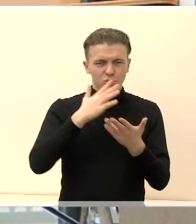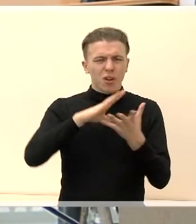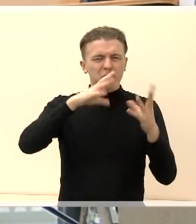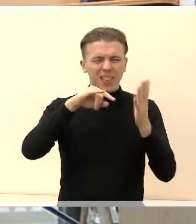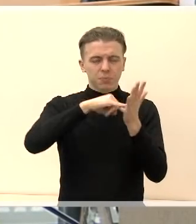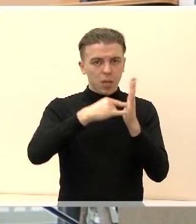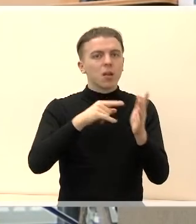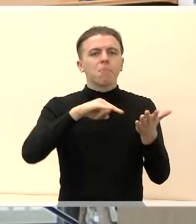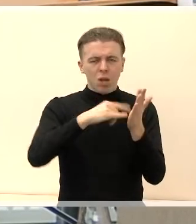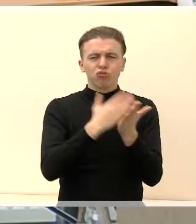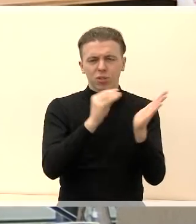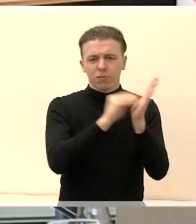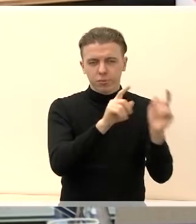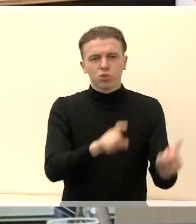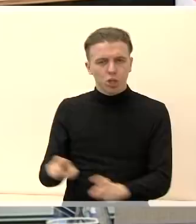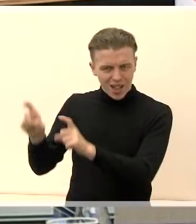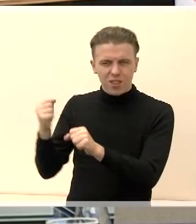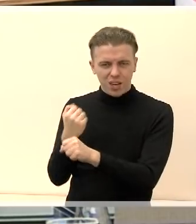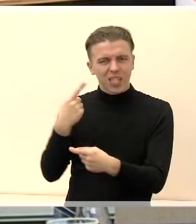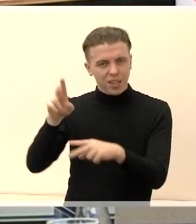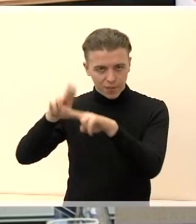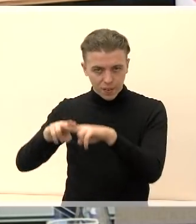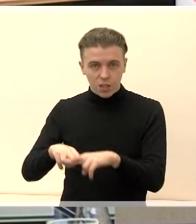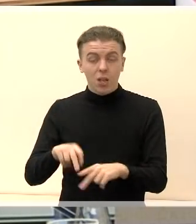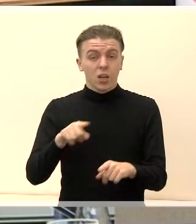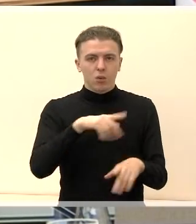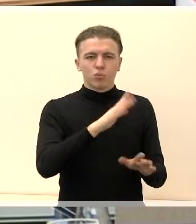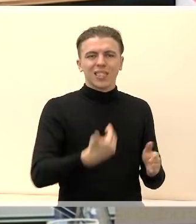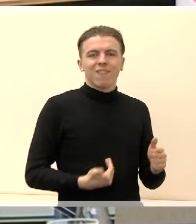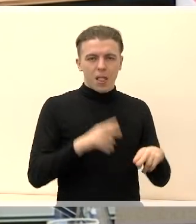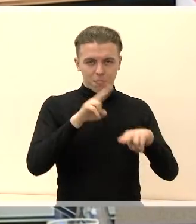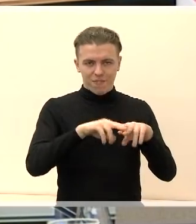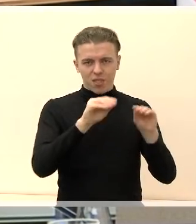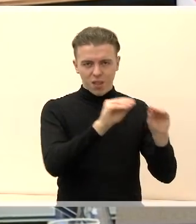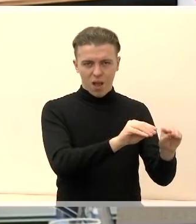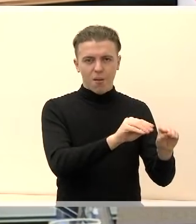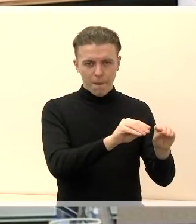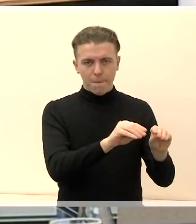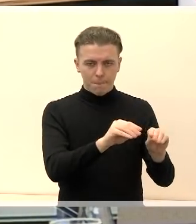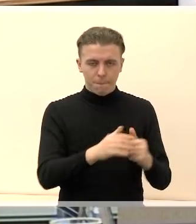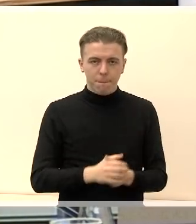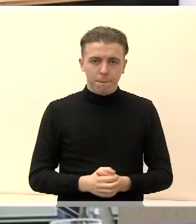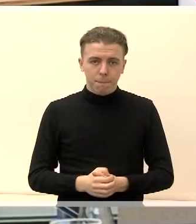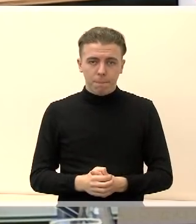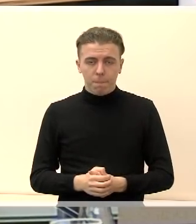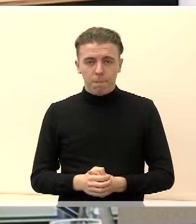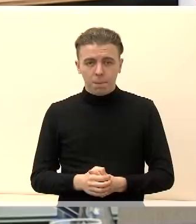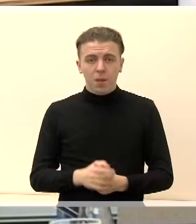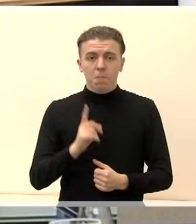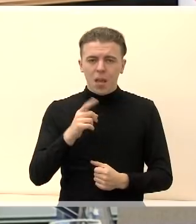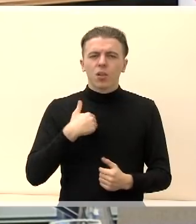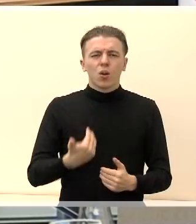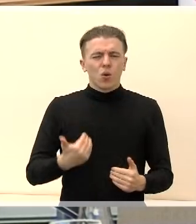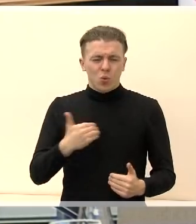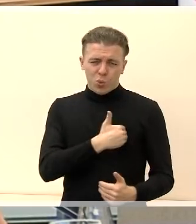planė iškelti. Tai iš tos vietos ir ten turėtų atsirasti gyvenami kvartalai. Bet noriu atkreipti dėmesį visų kolegų, reiškiai, tai ir